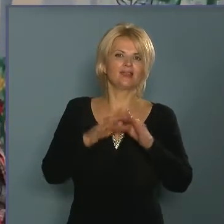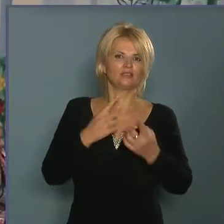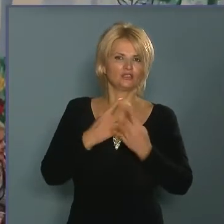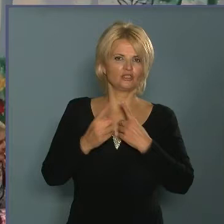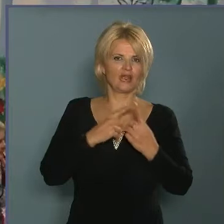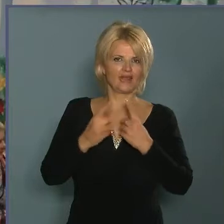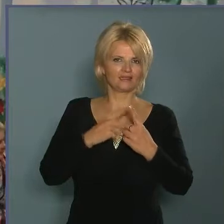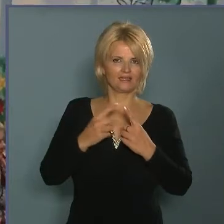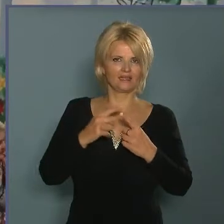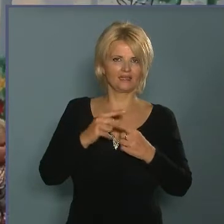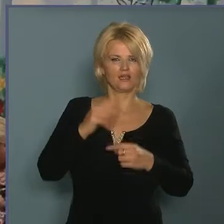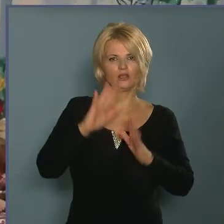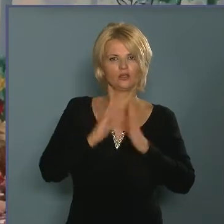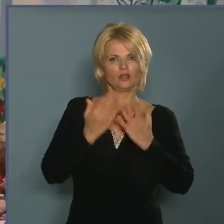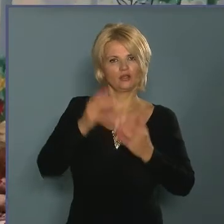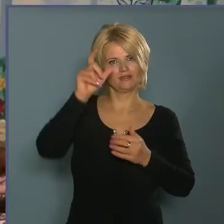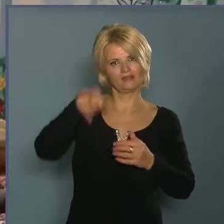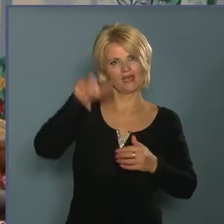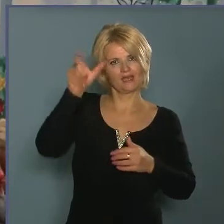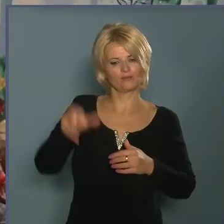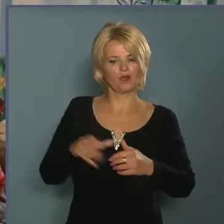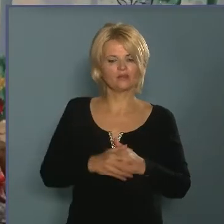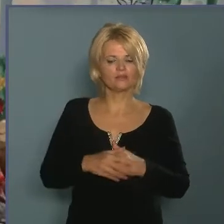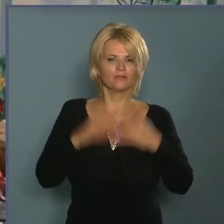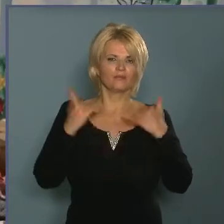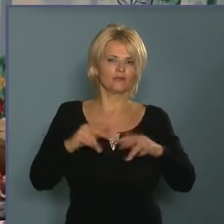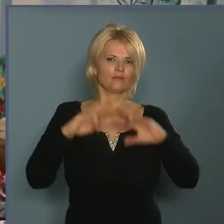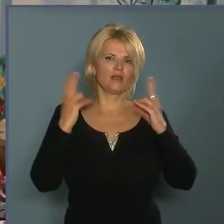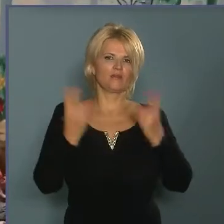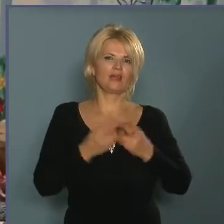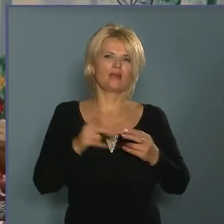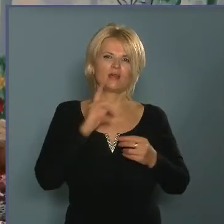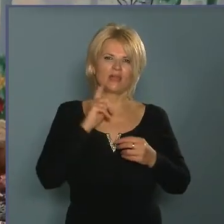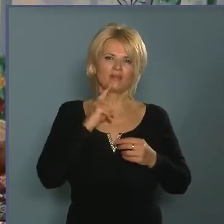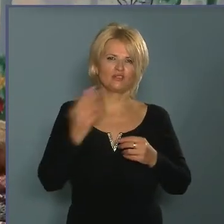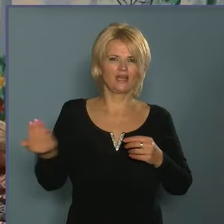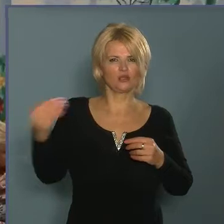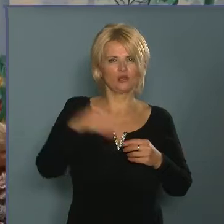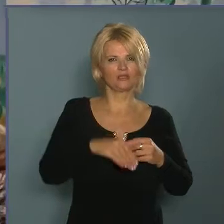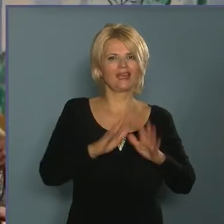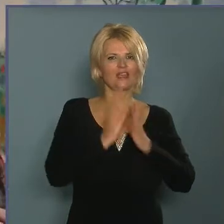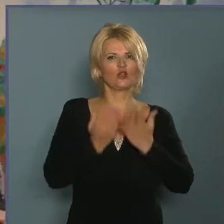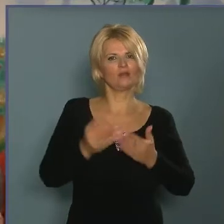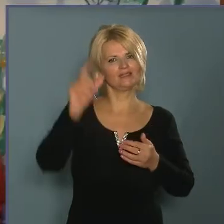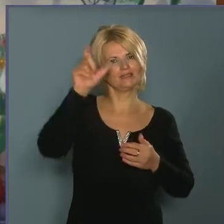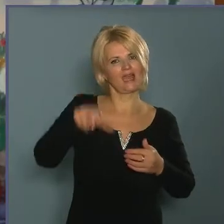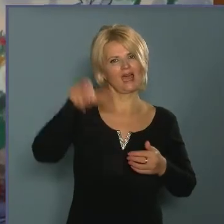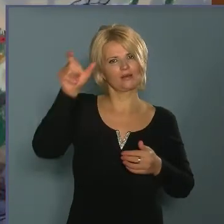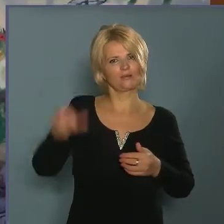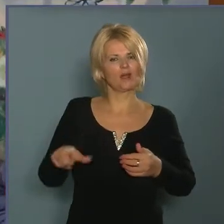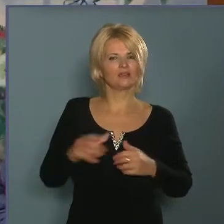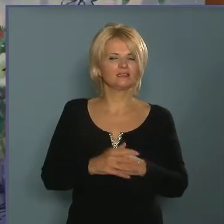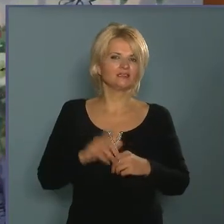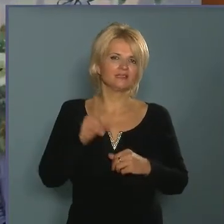könyvtárlátogatást. Mert azt gondolom, hogy a mai világban a könyvtárlátogatottsága egyre alacsonyabb. Sajnos magukért, a könyvekért,